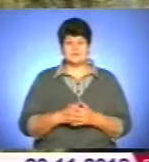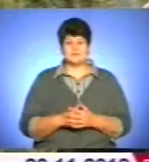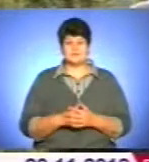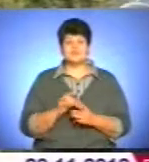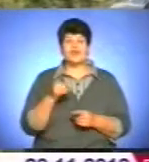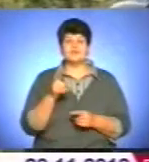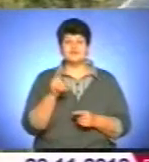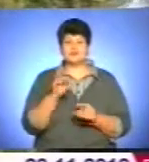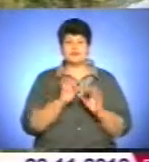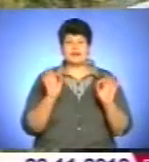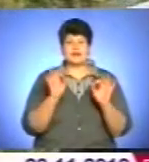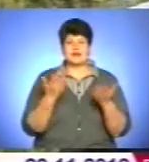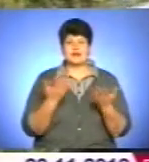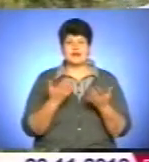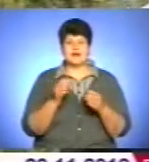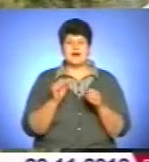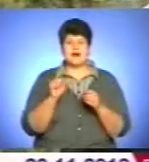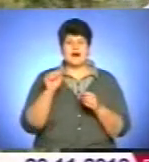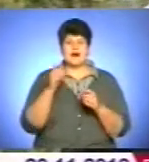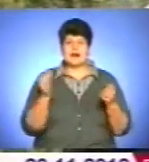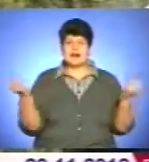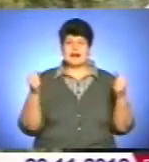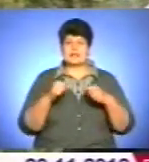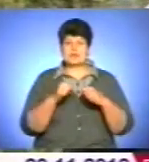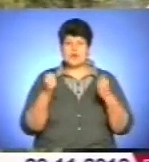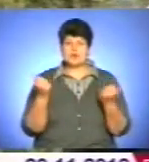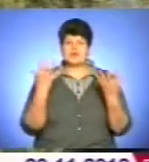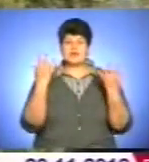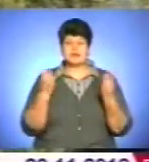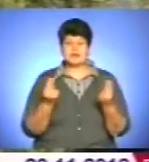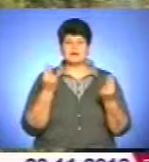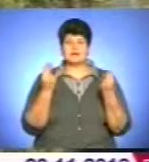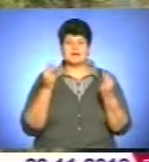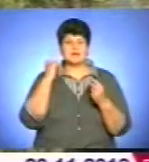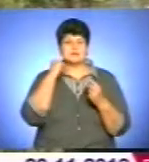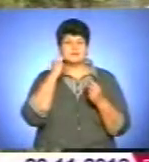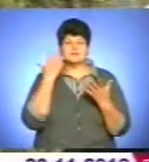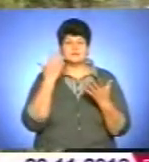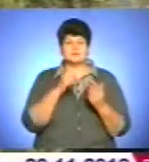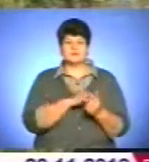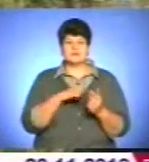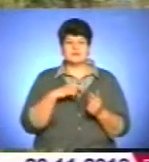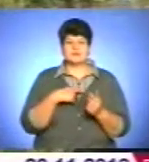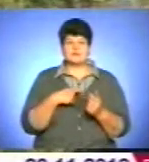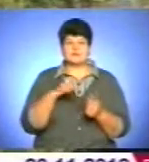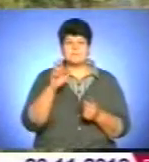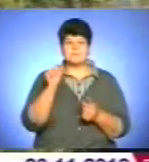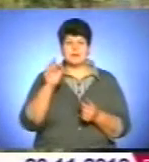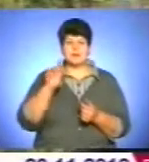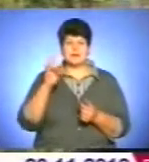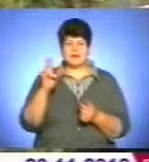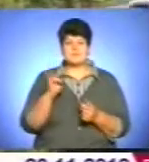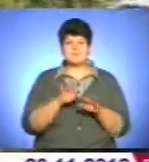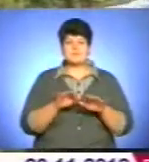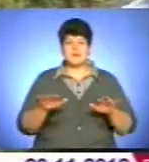чому ти граєш, розкажи? На аккордіоні, а ще я граю, так сказати, на слух. Сам седу, то я на баяні, на піані. Я